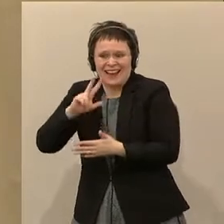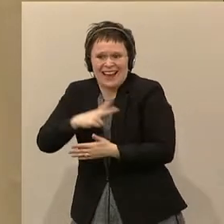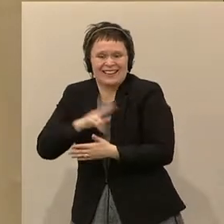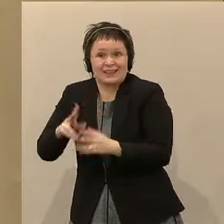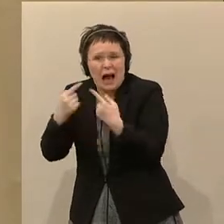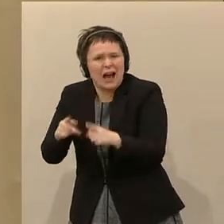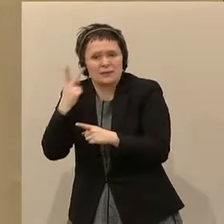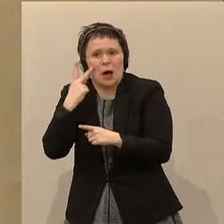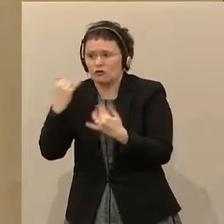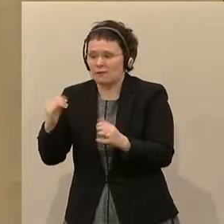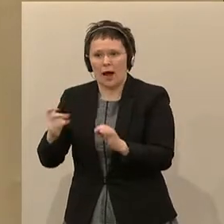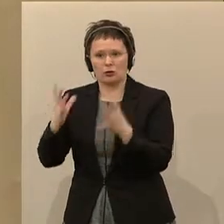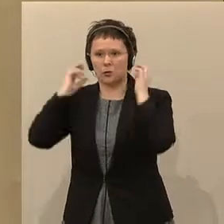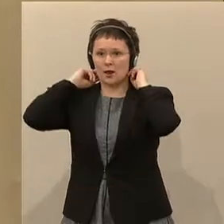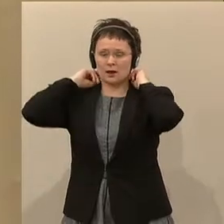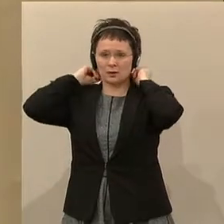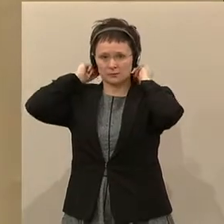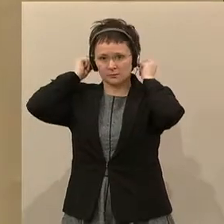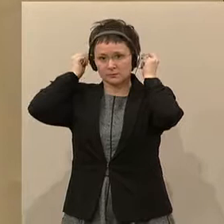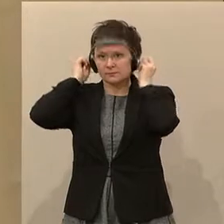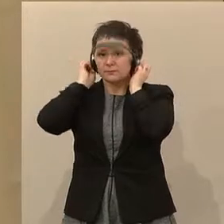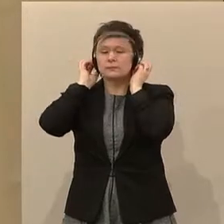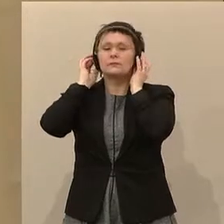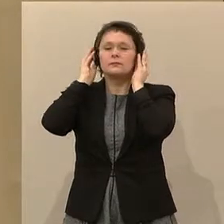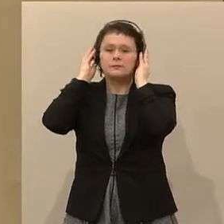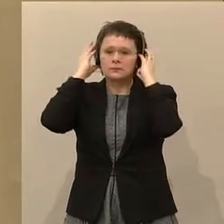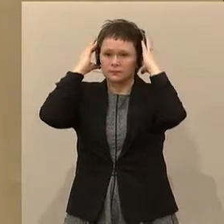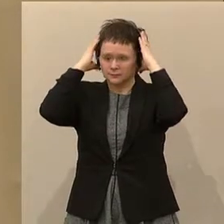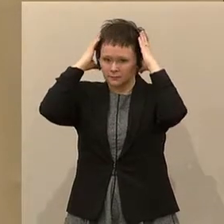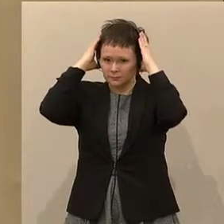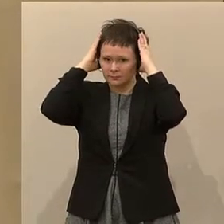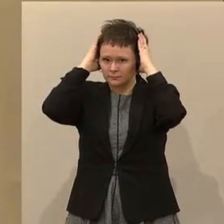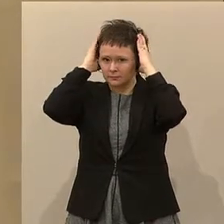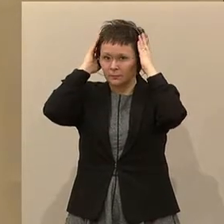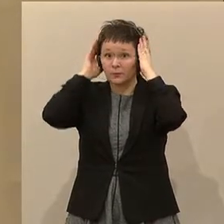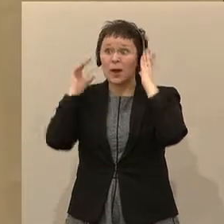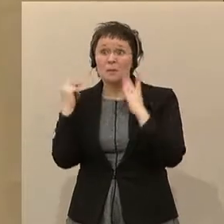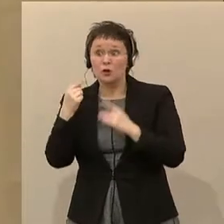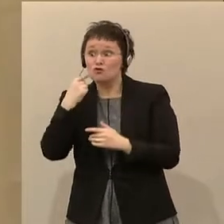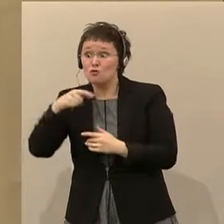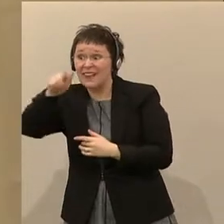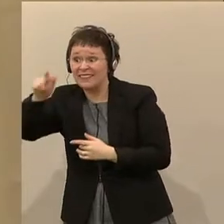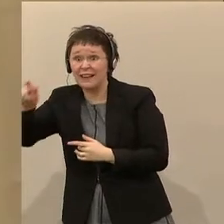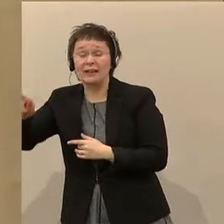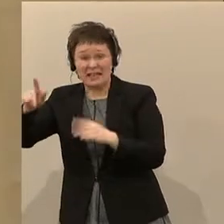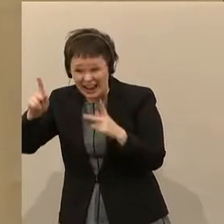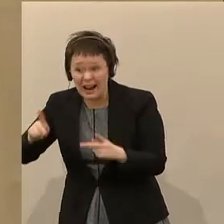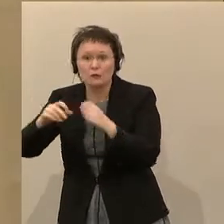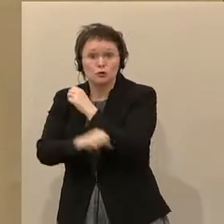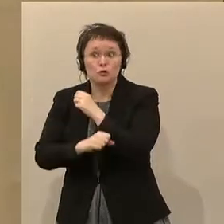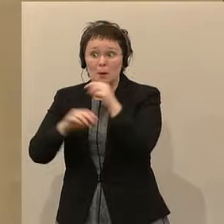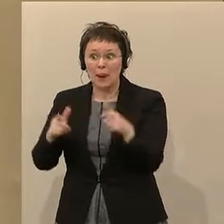komplett anders aus. Die Studierenden müssen nebenbei arbeiten gehen, um sich das Studieren überhaupt leisten zu können, der das österreichische